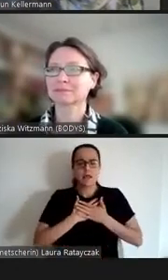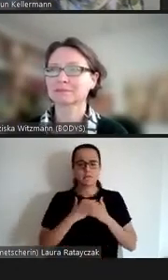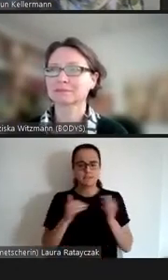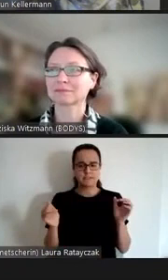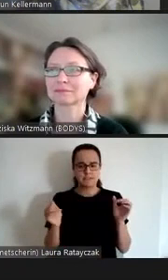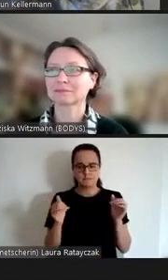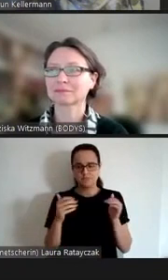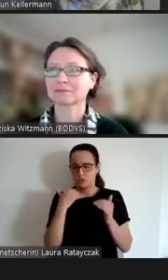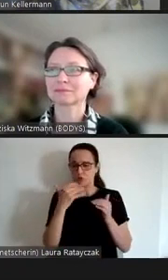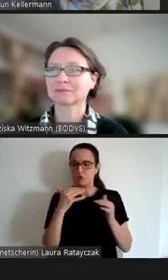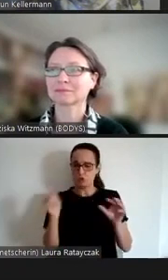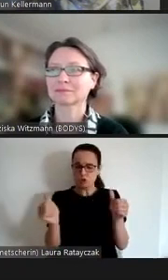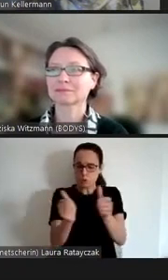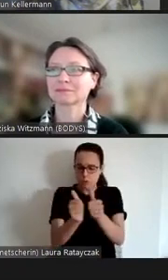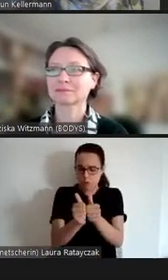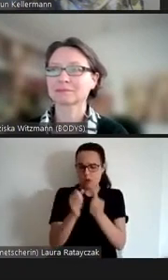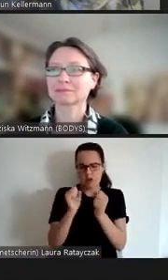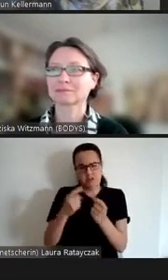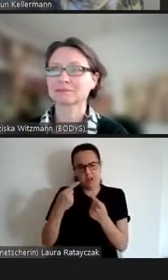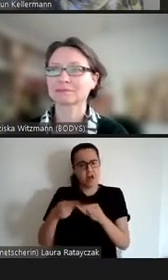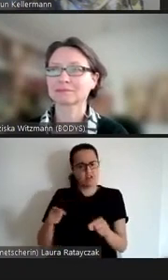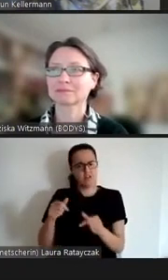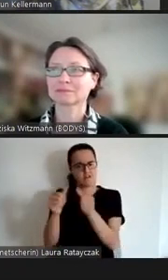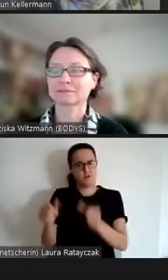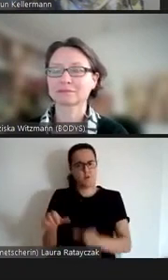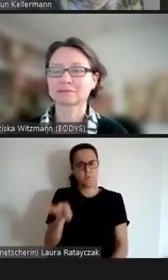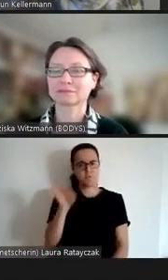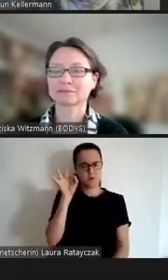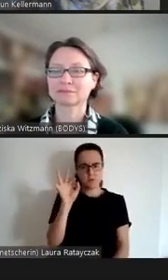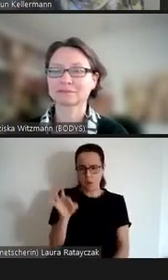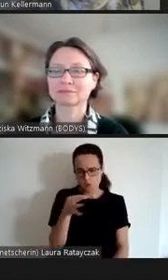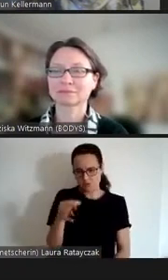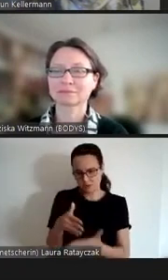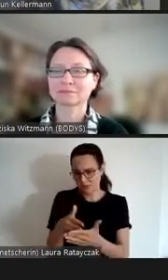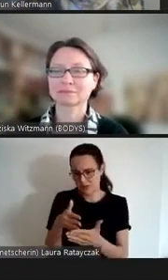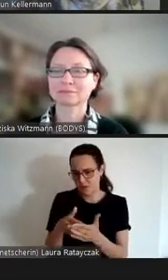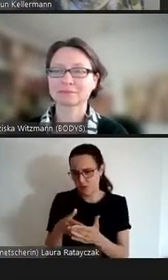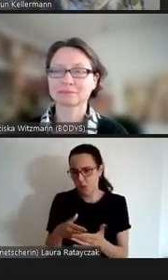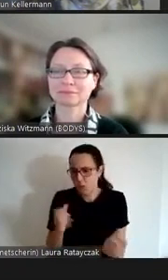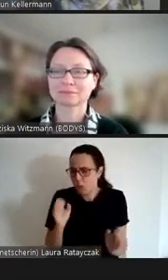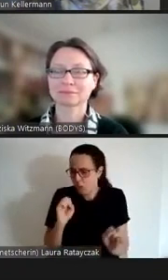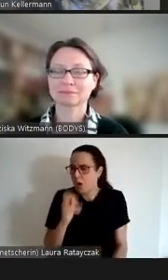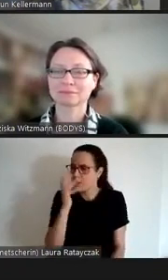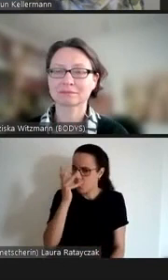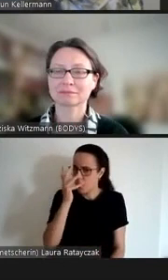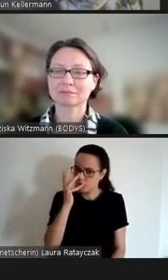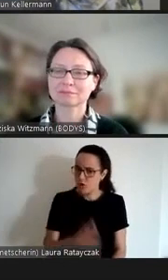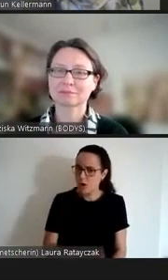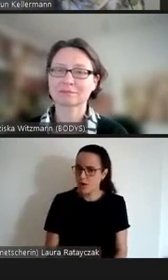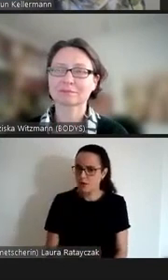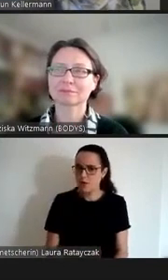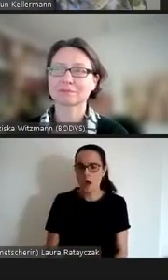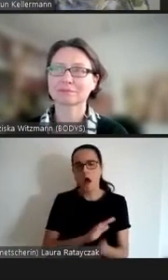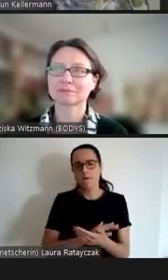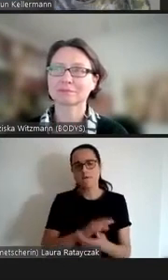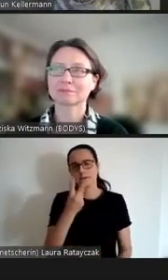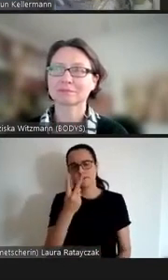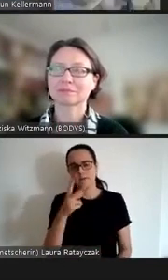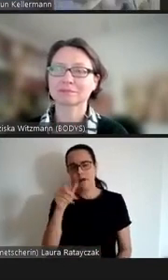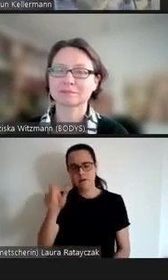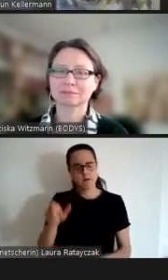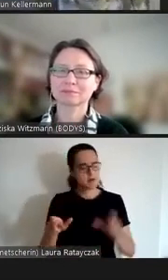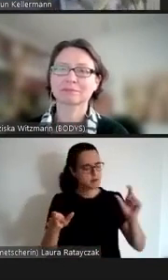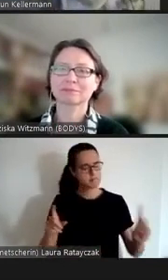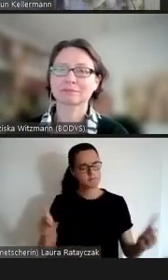andere Figur ausdenken das wäre ja vorstellbar zwei Menschen die nicht zueinander